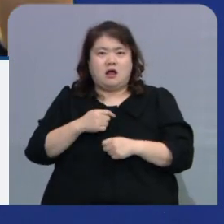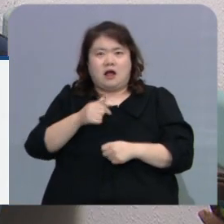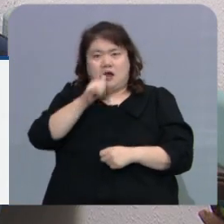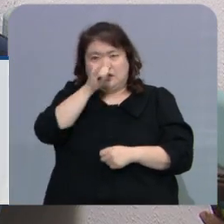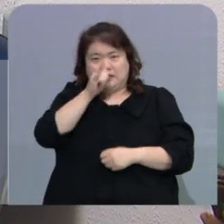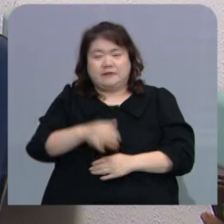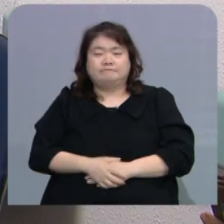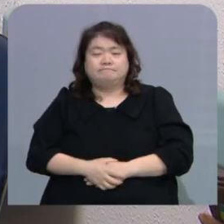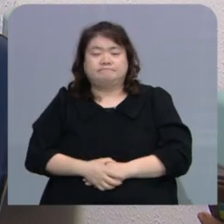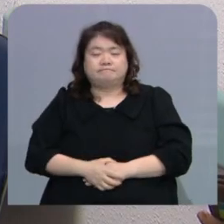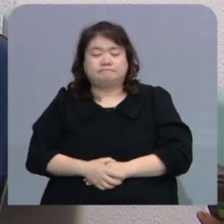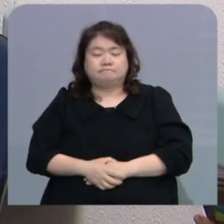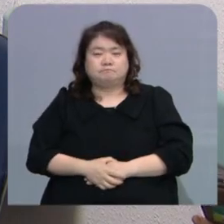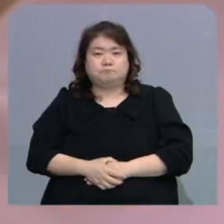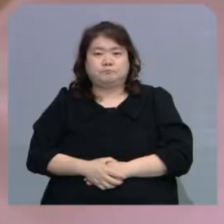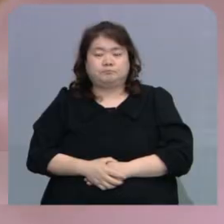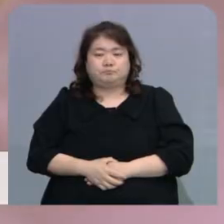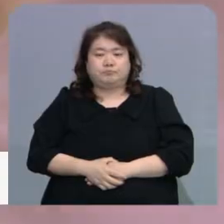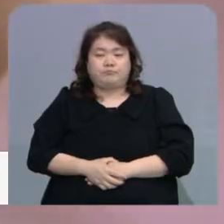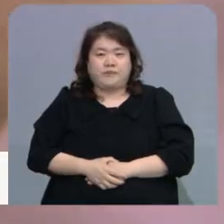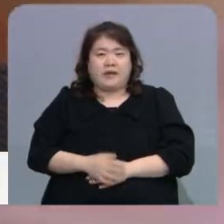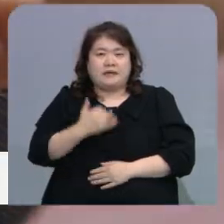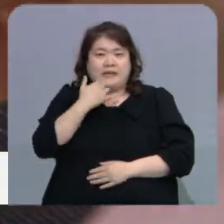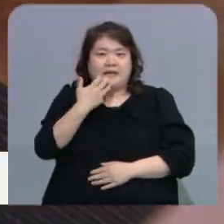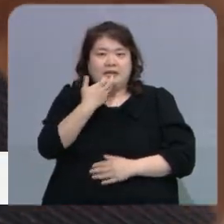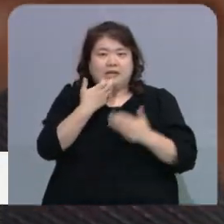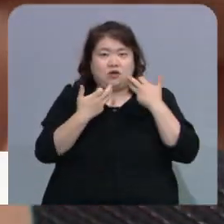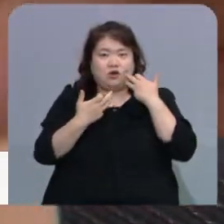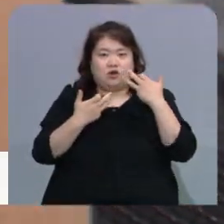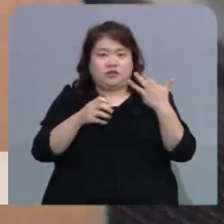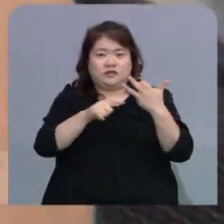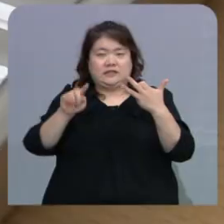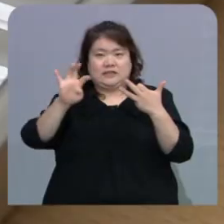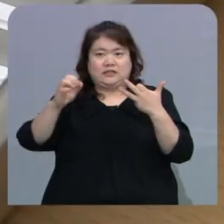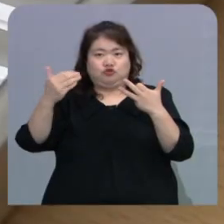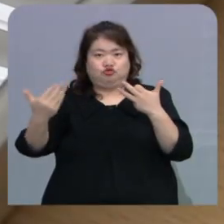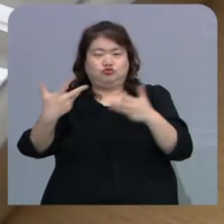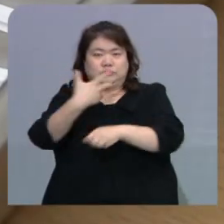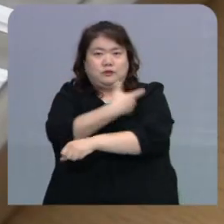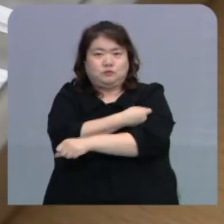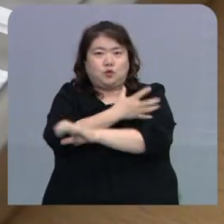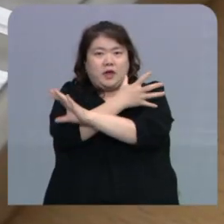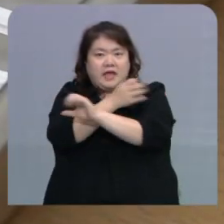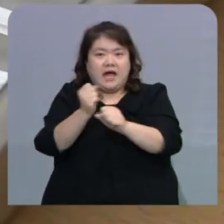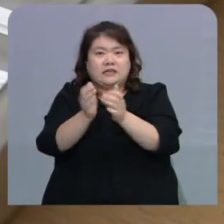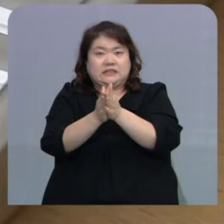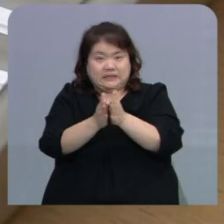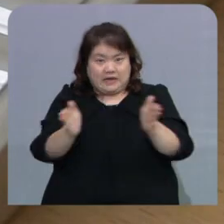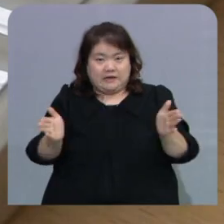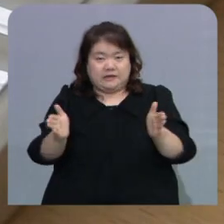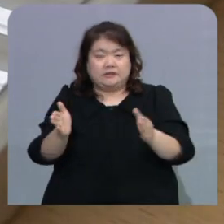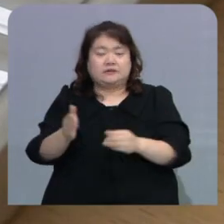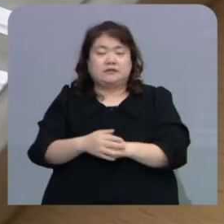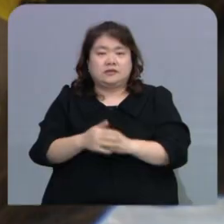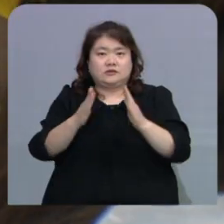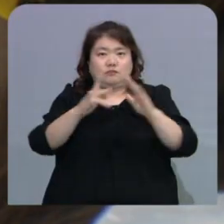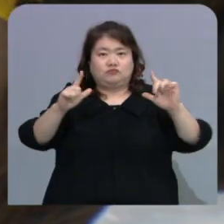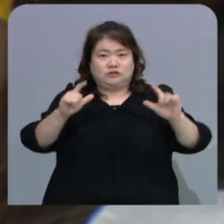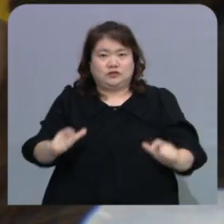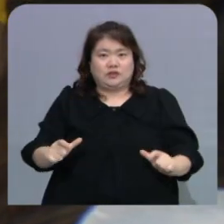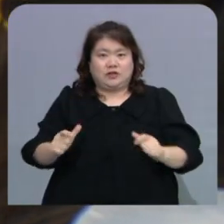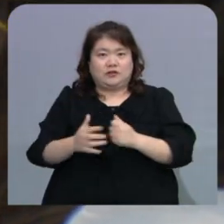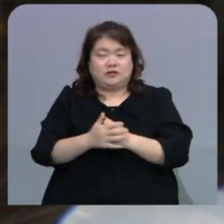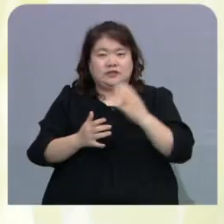있도록... 한편 만 18살에서 49살 대상 백신 접종 예약이 시작된 가운데 전북 지역에서는